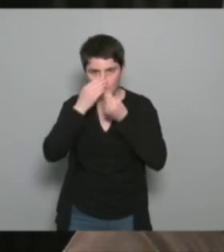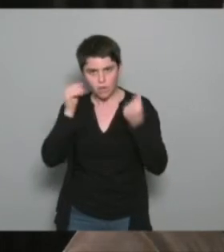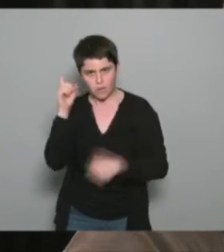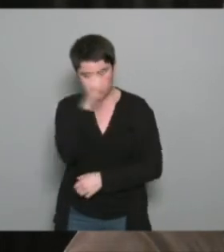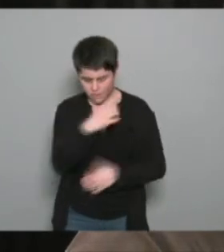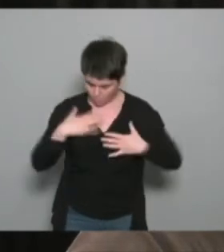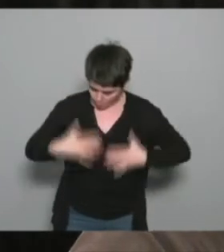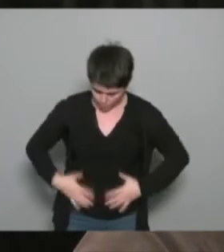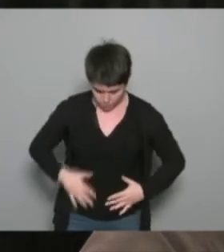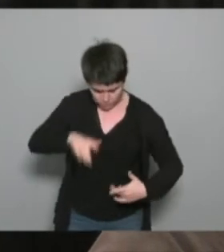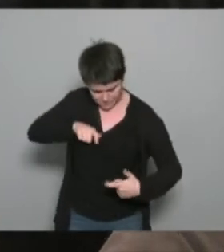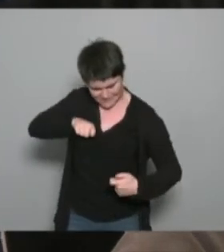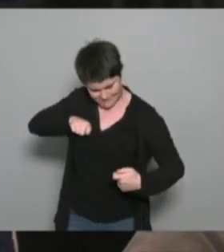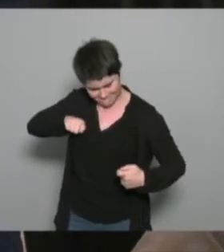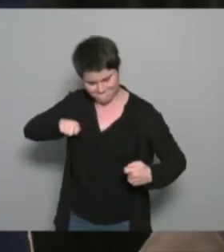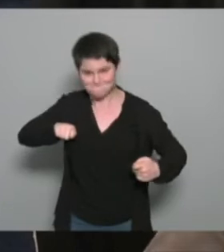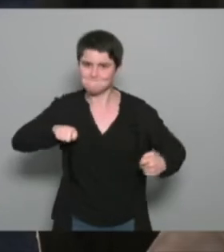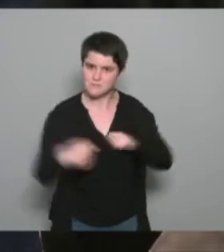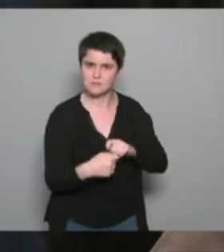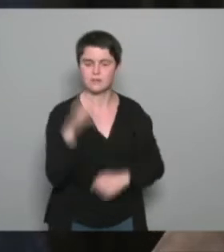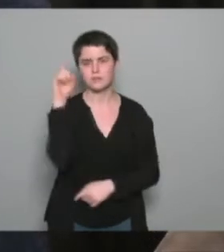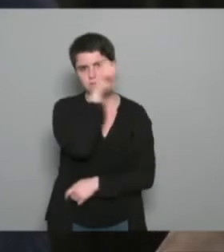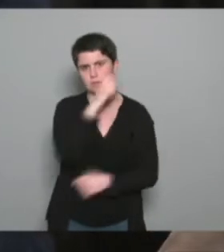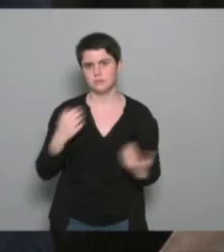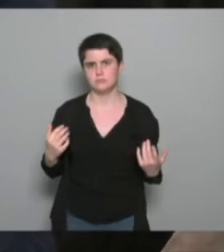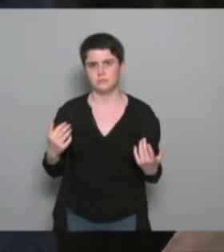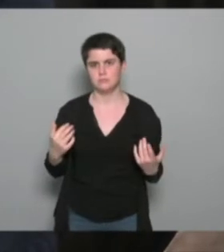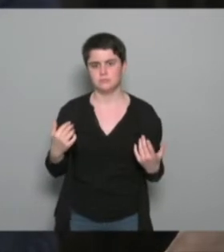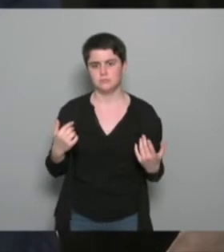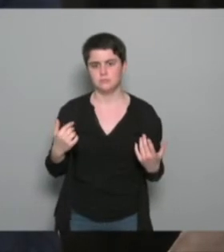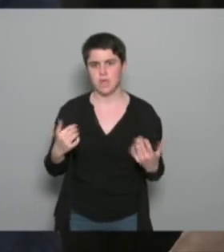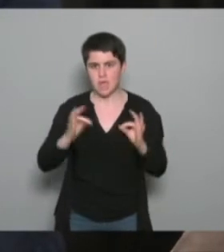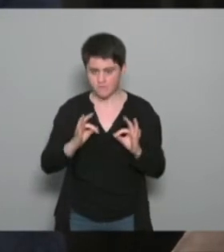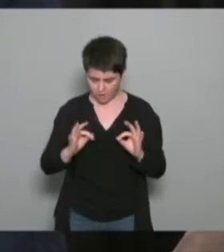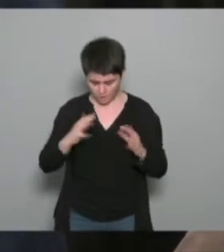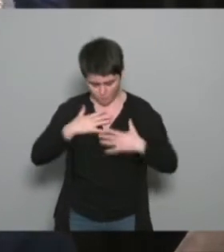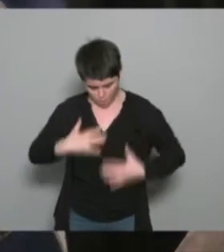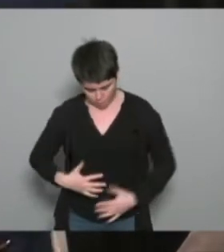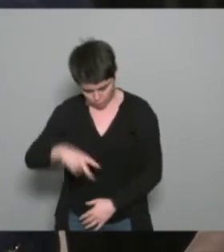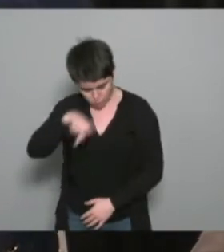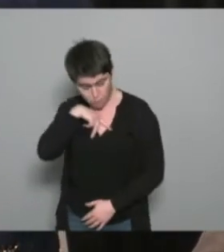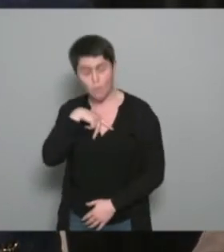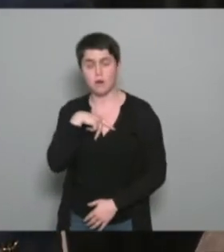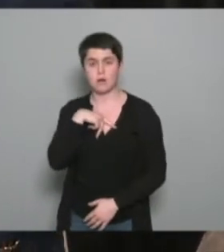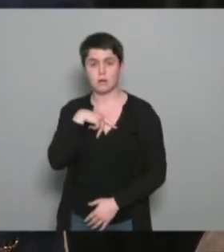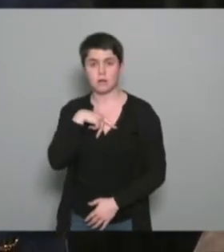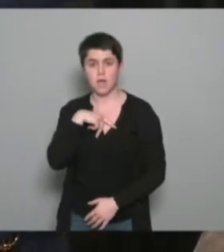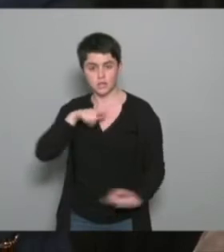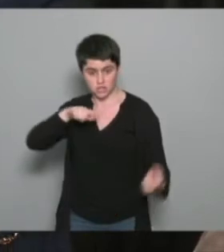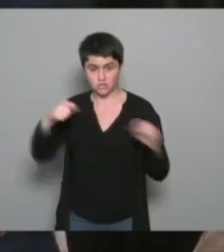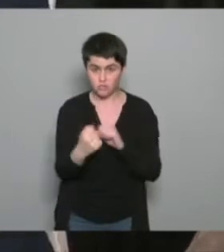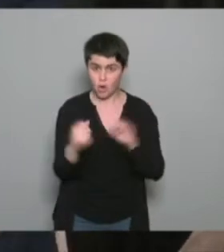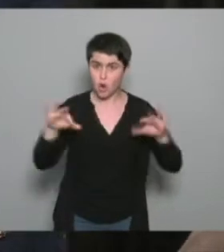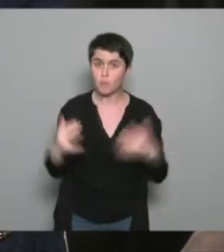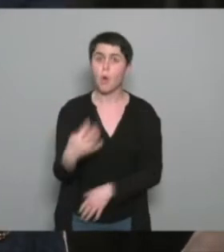modifier un comportement et que la compétence pour me faire modifier mon comportement ça n pas été 4 stages ça n'a pas